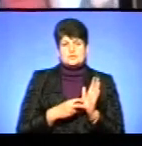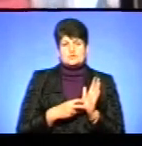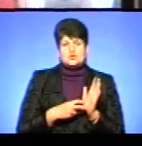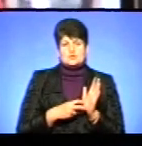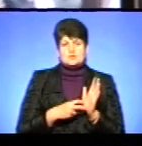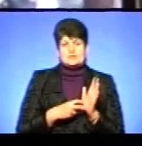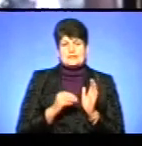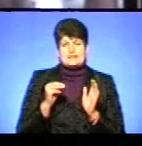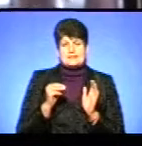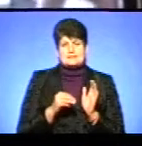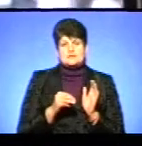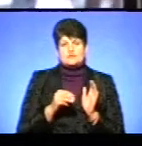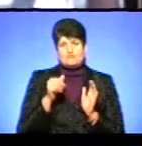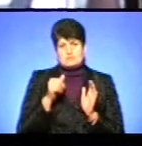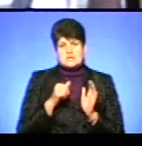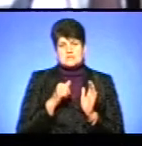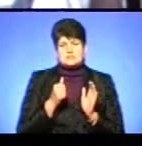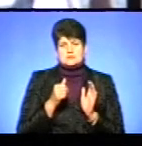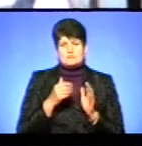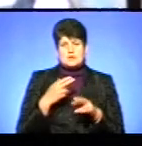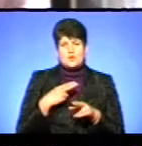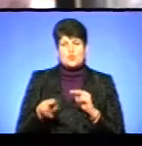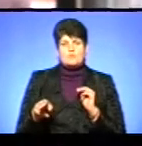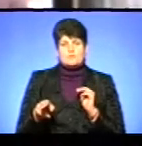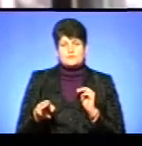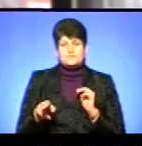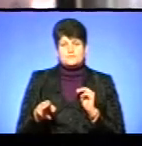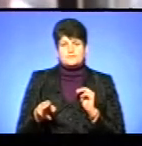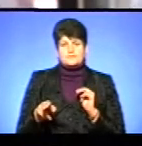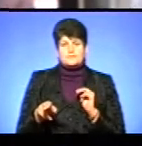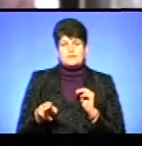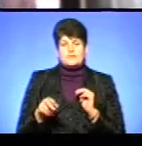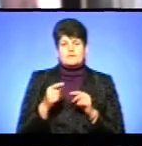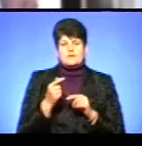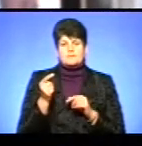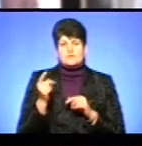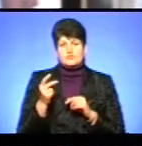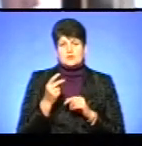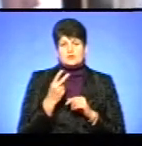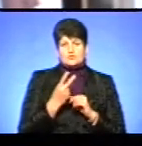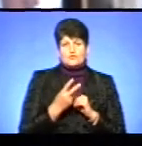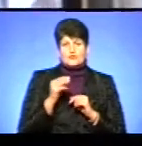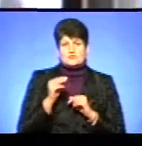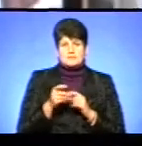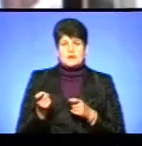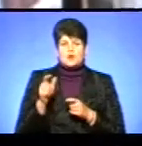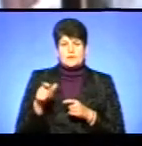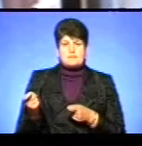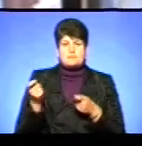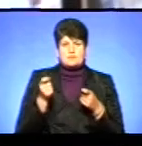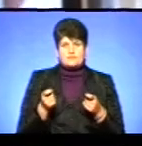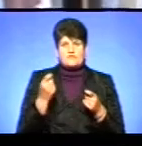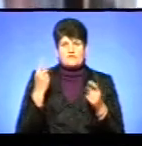тисяч, ми в місяць губимо. В одному тролейбусі від півтора до двох тисяч людей ми перевозимо в великому